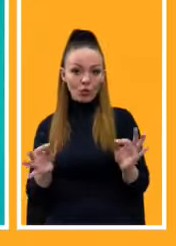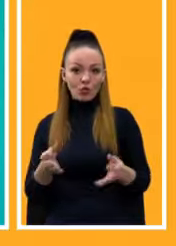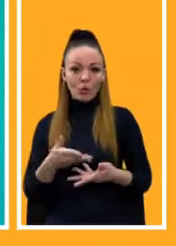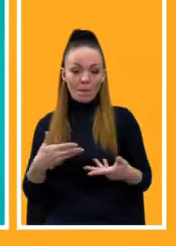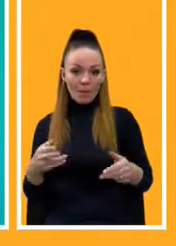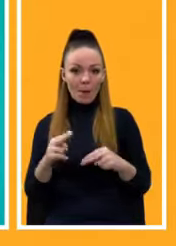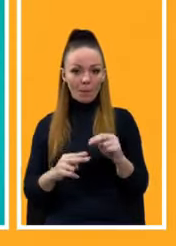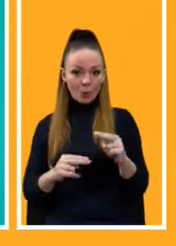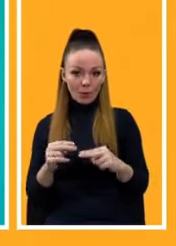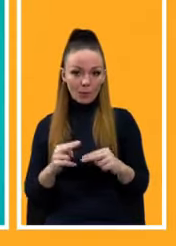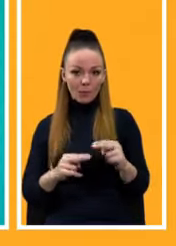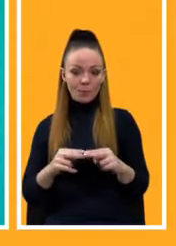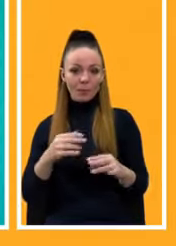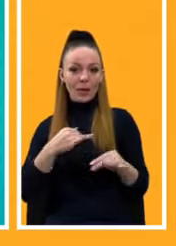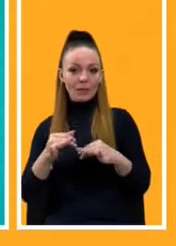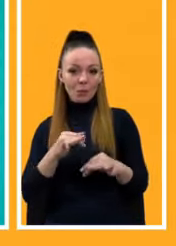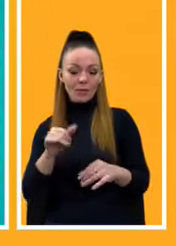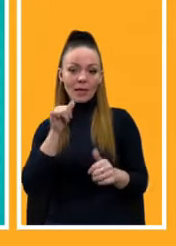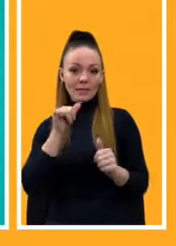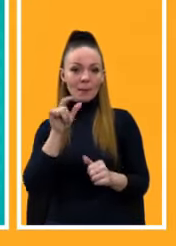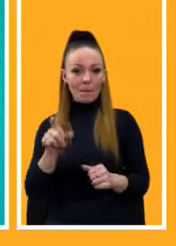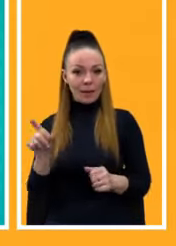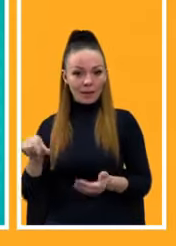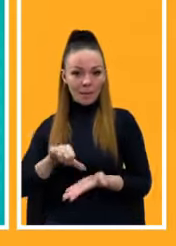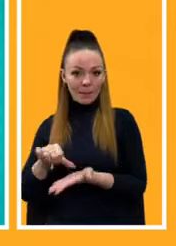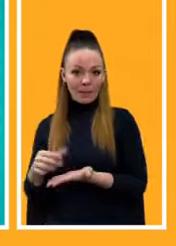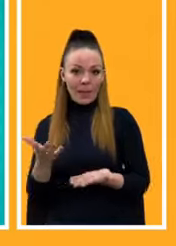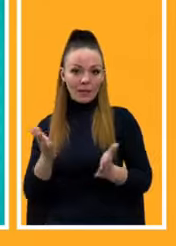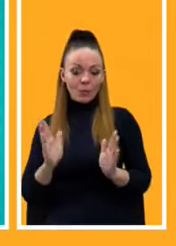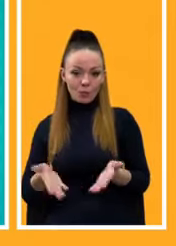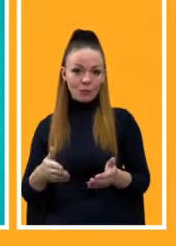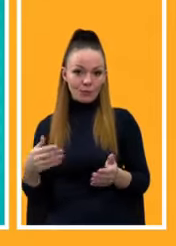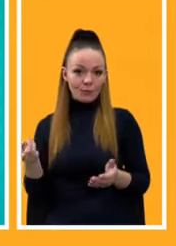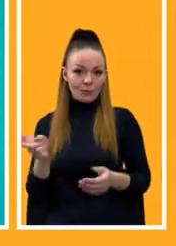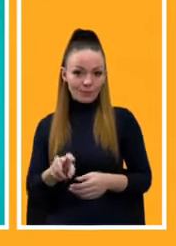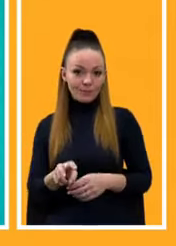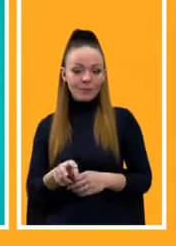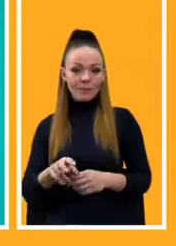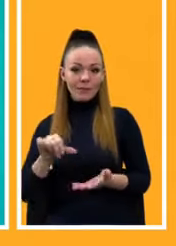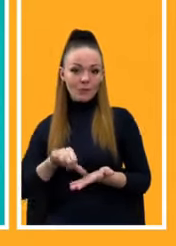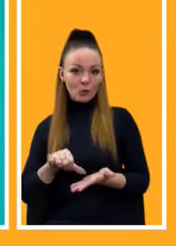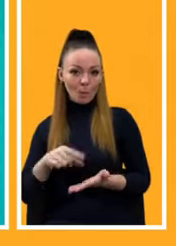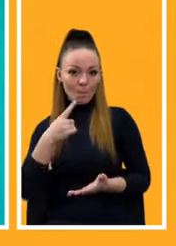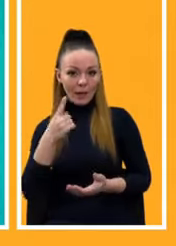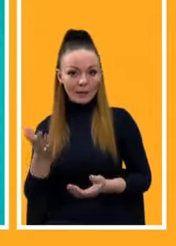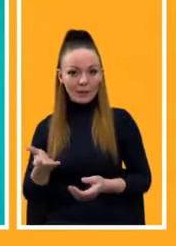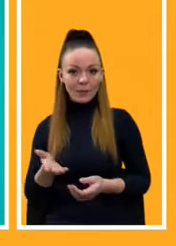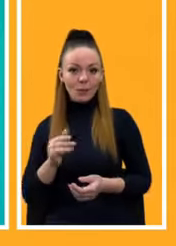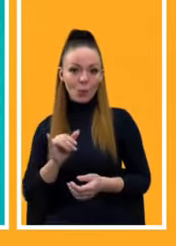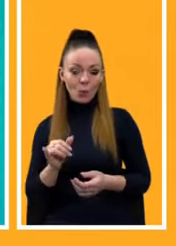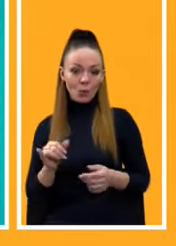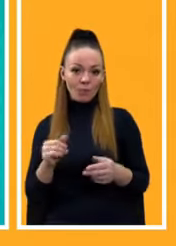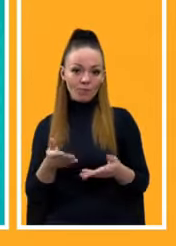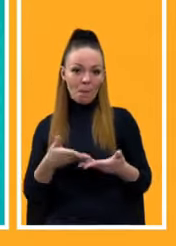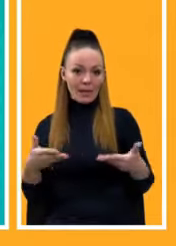розмову із експертами, які будуть згодом вже виступати у панельних